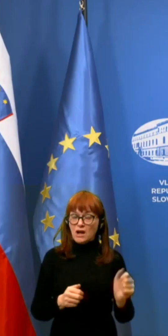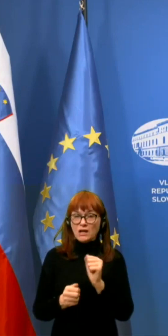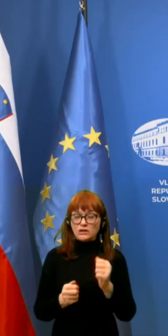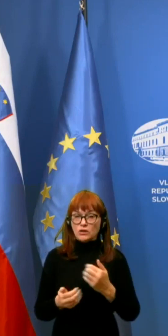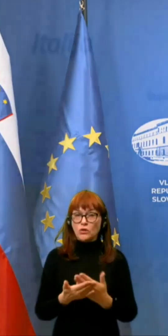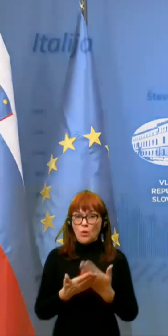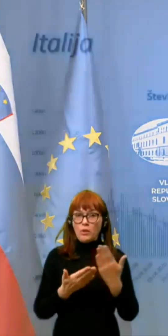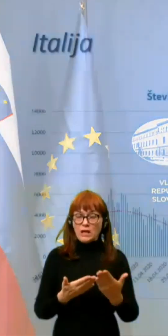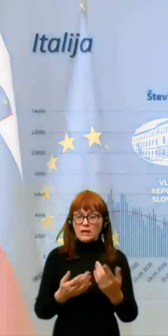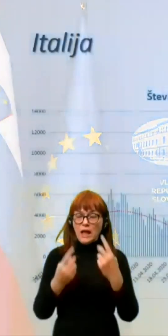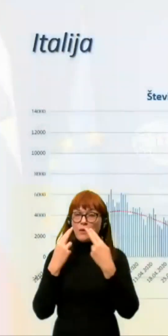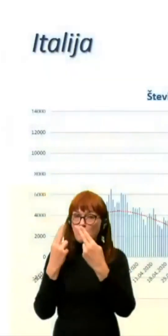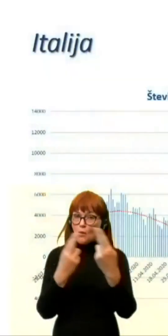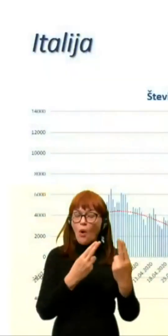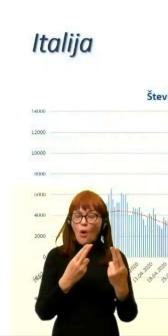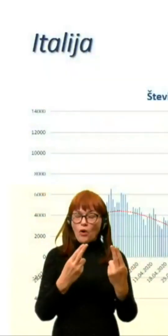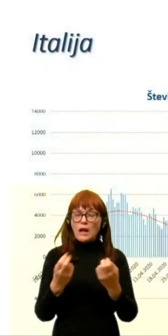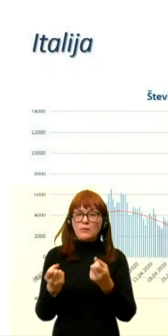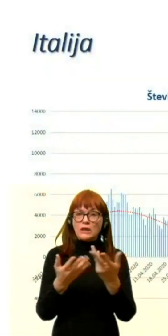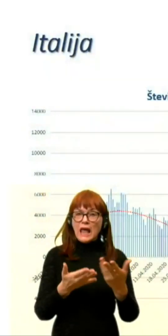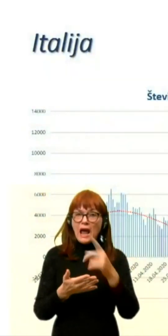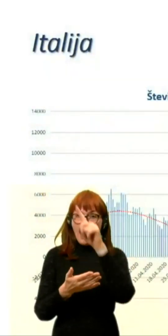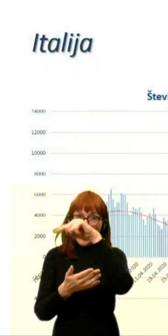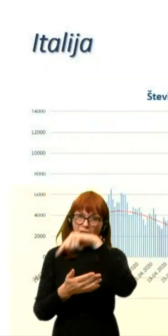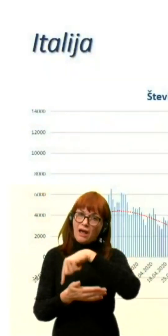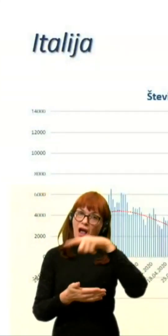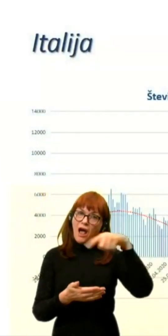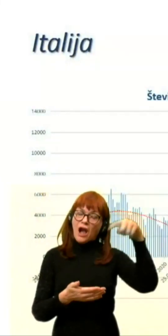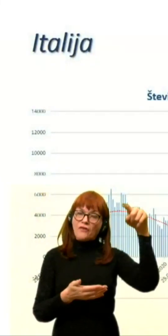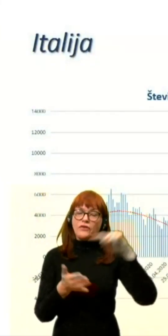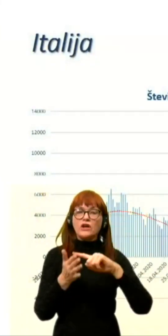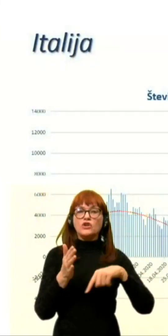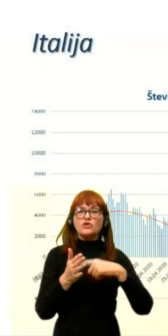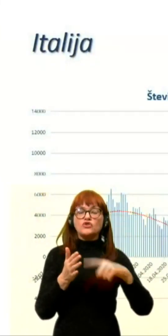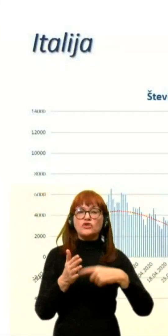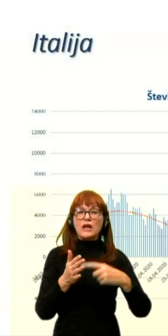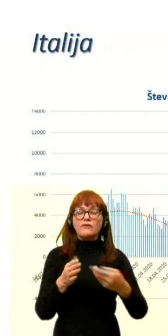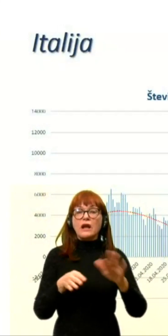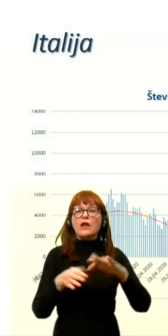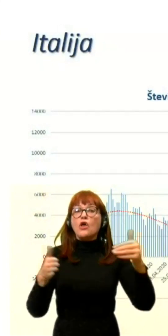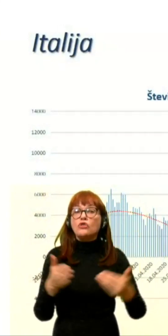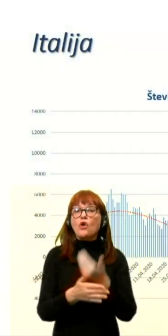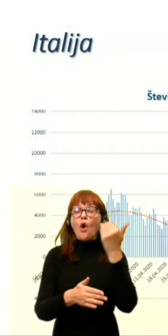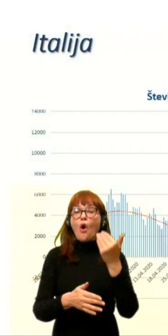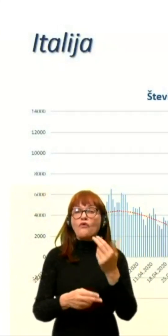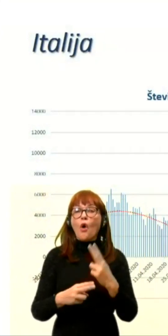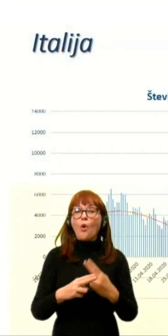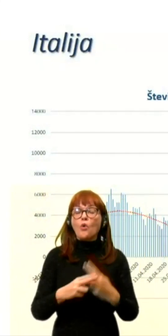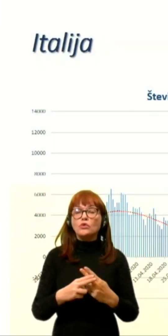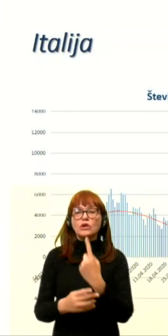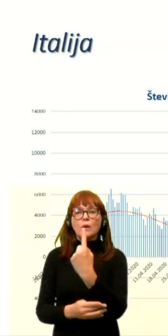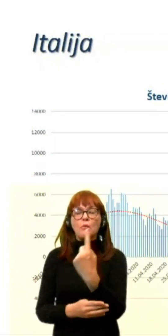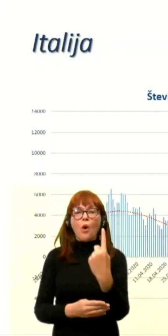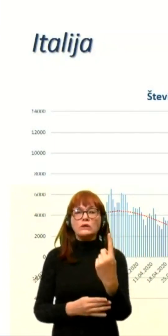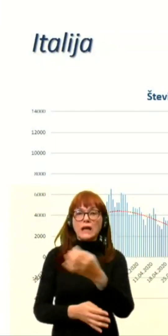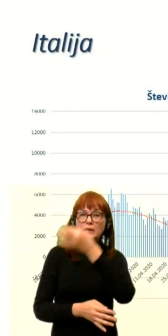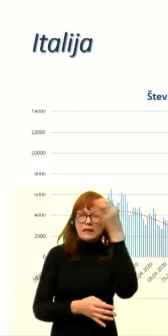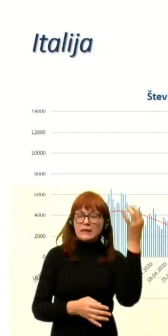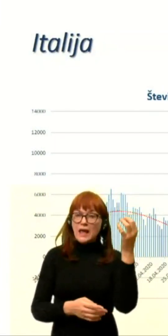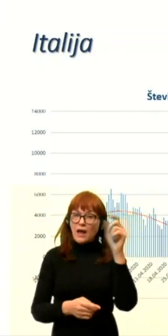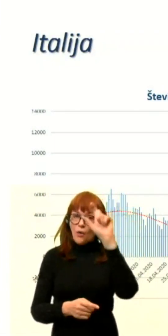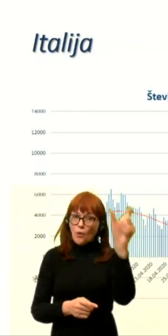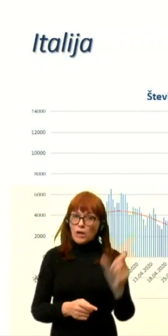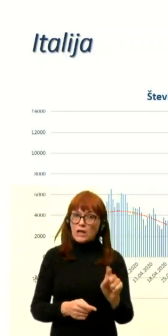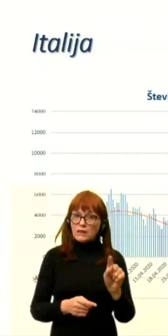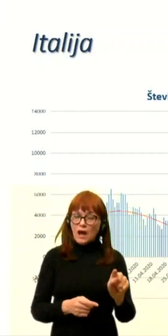pogledamo nekaj grafov. Število na novo okuženih v posameznem dnevu v Italiji